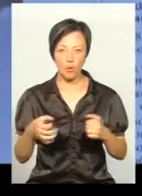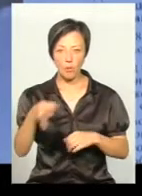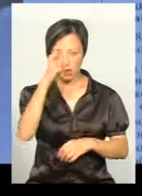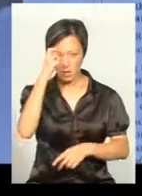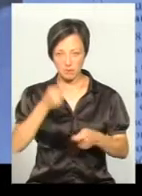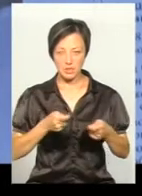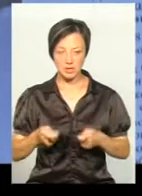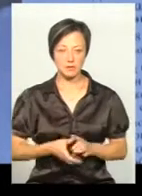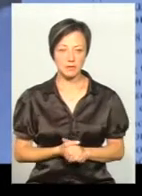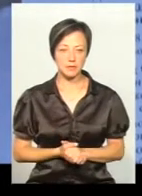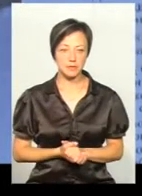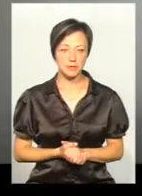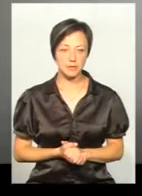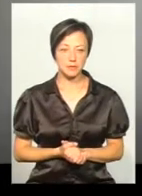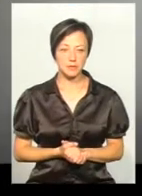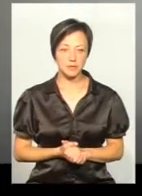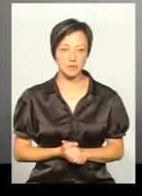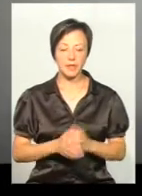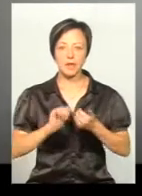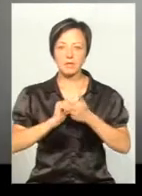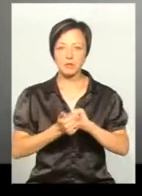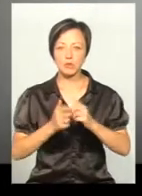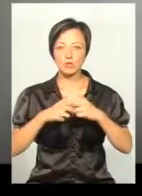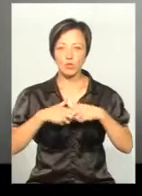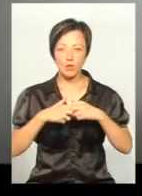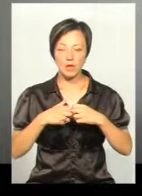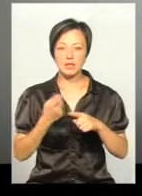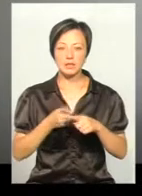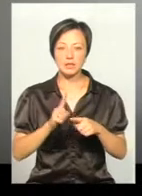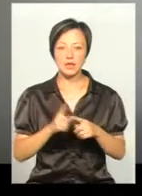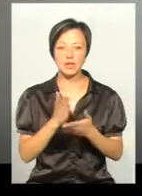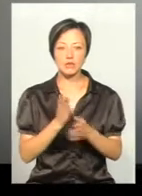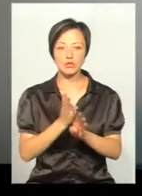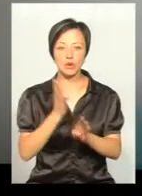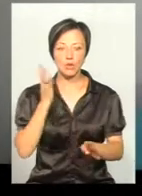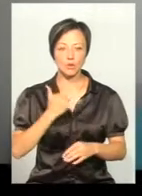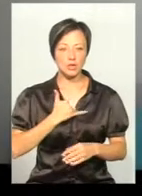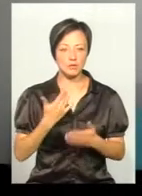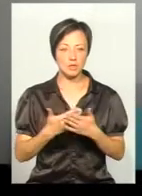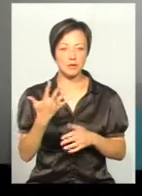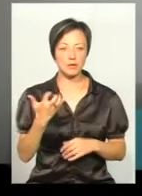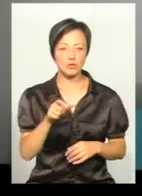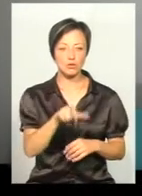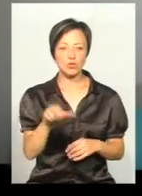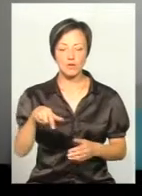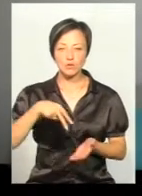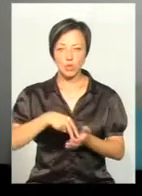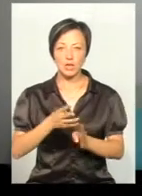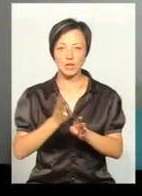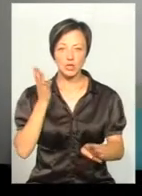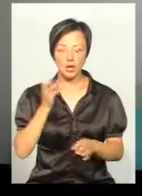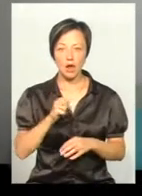державної адміністрації Якова Цуглевича. Заміна кульшового суглобу, є чара. У нас приблизно 500 чоловік стоїть на чарзі,